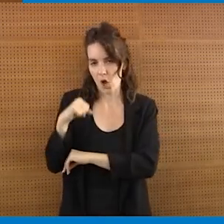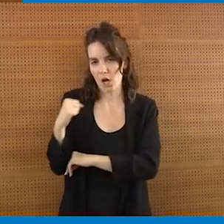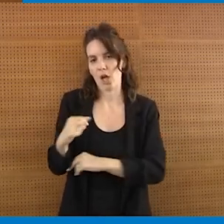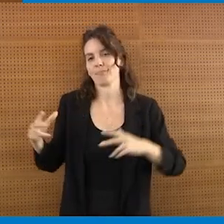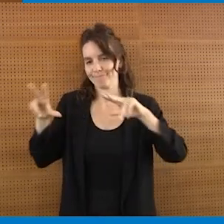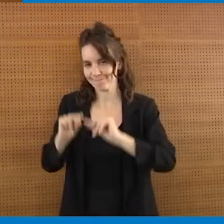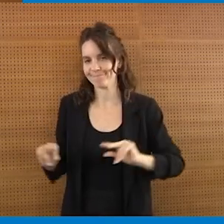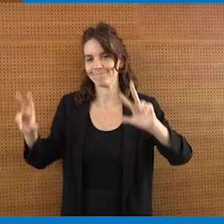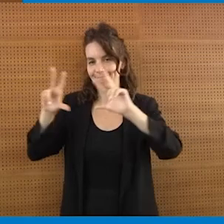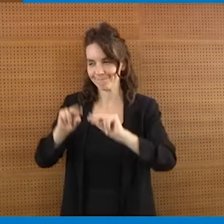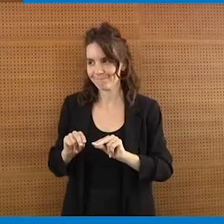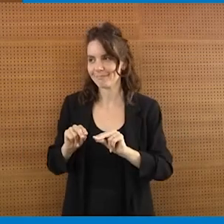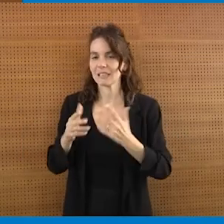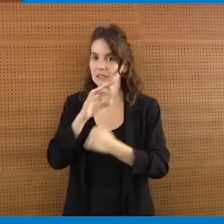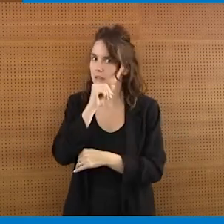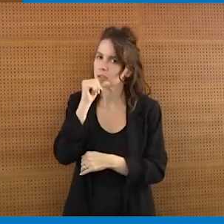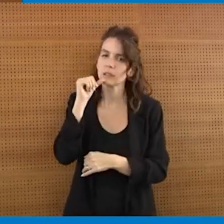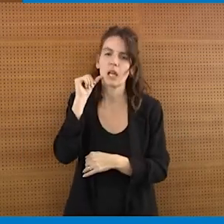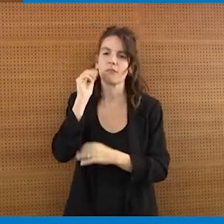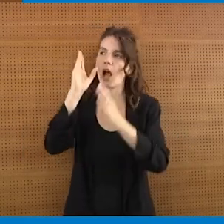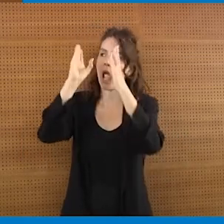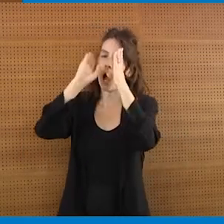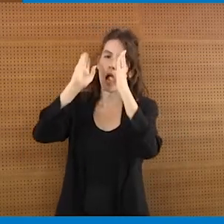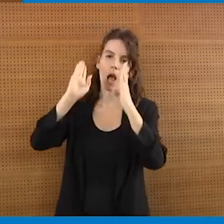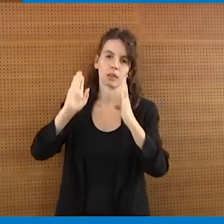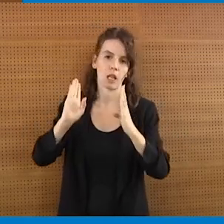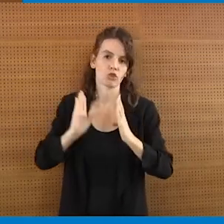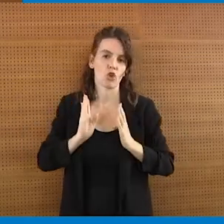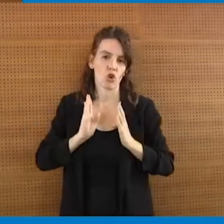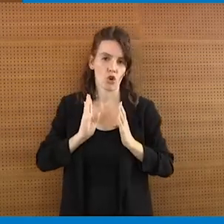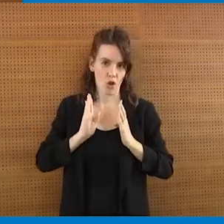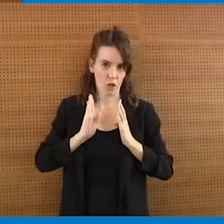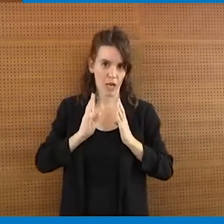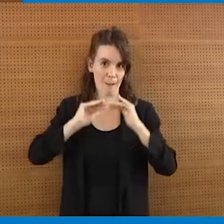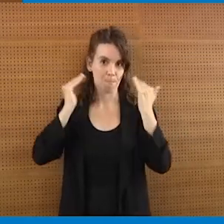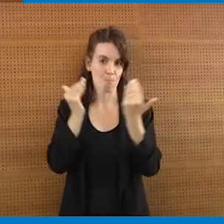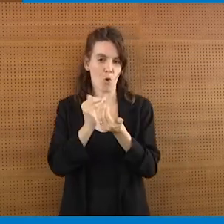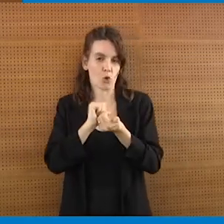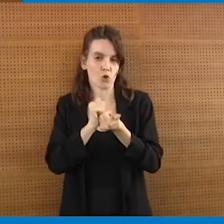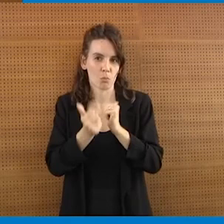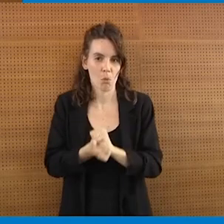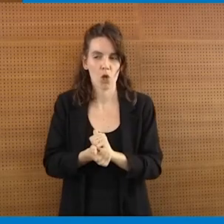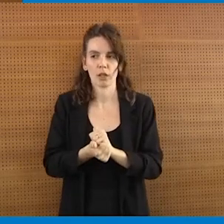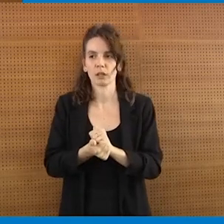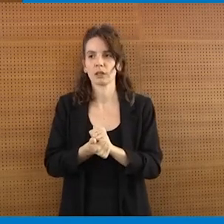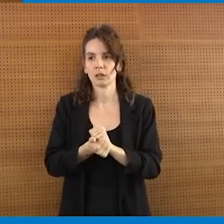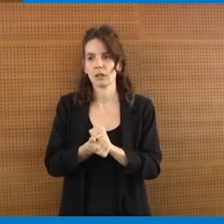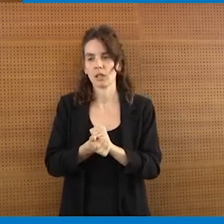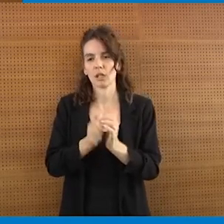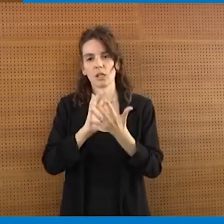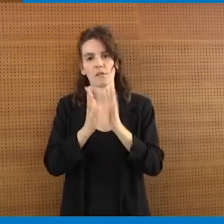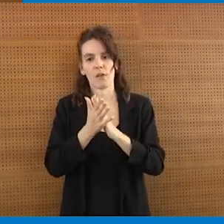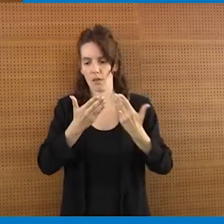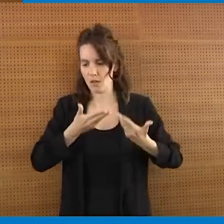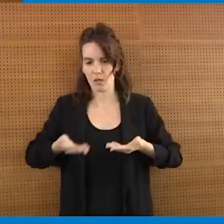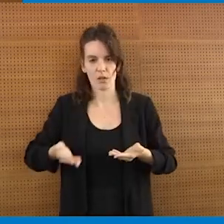ghiotta di rifarlo oggi necessità di una attenzione diciamo strutturale strutturata anche pluriennale che metta nelle condizioni